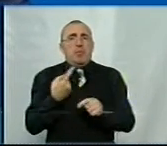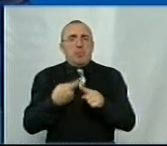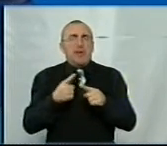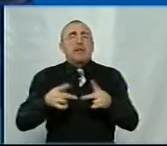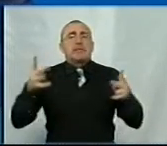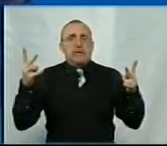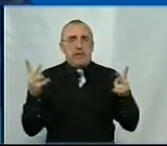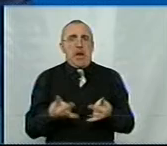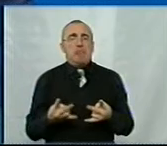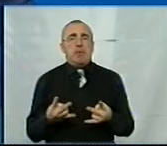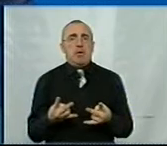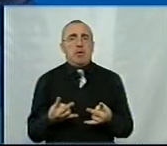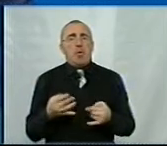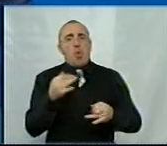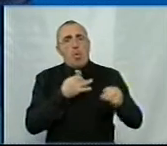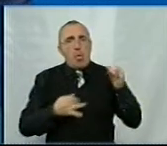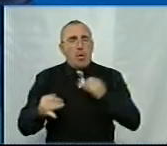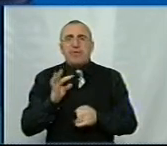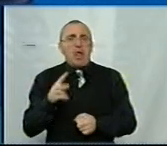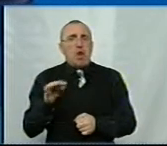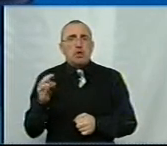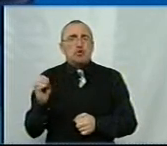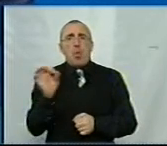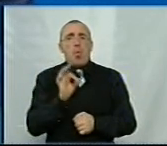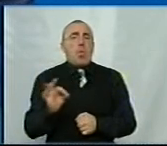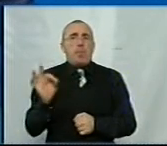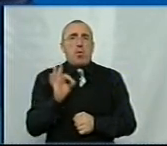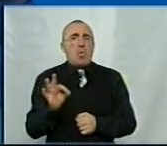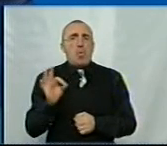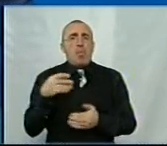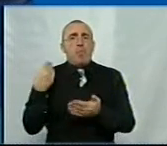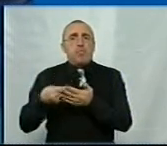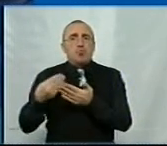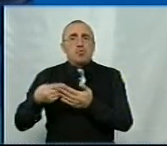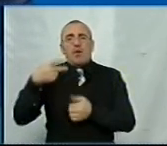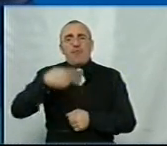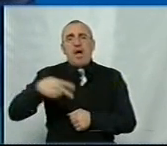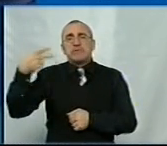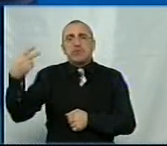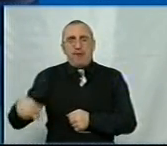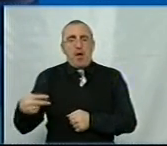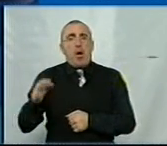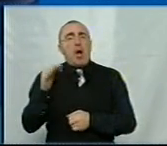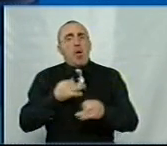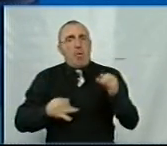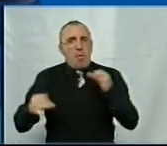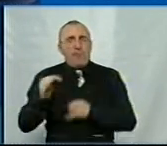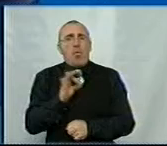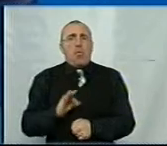треба говорити не лише про бюджет 2020, а треба говорити про